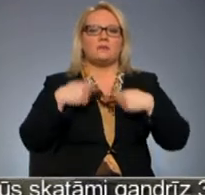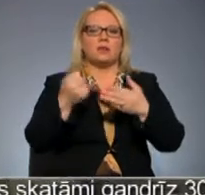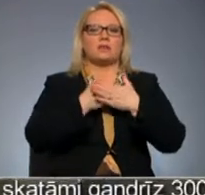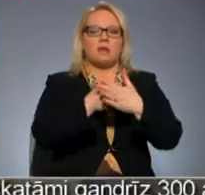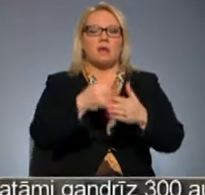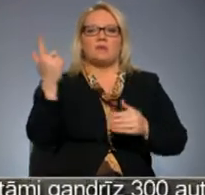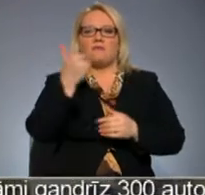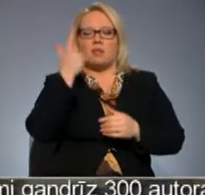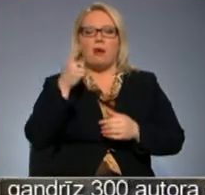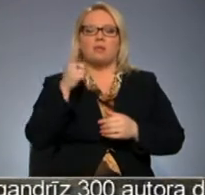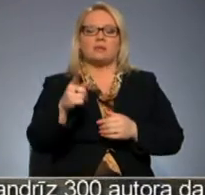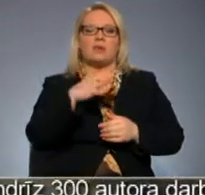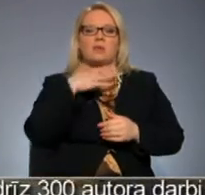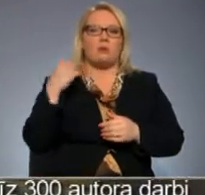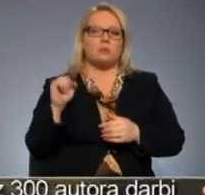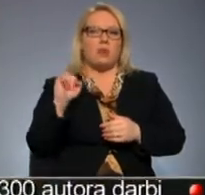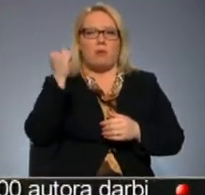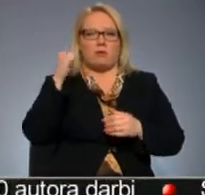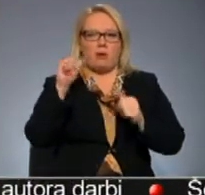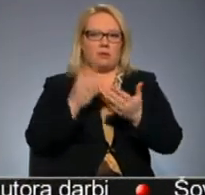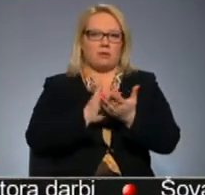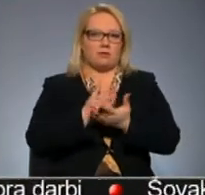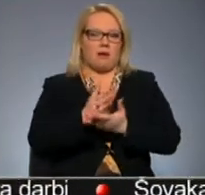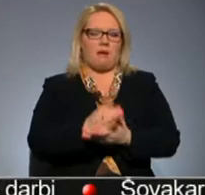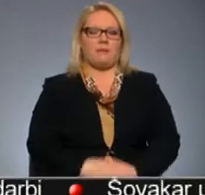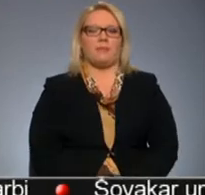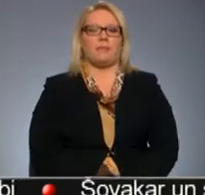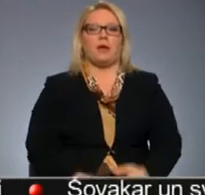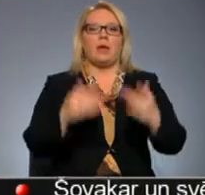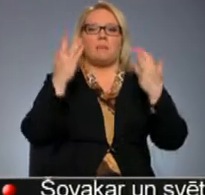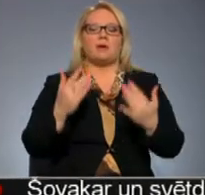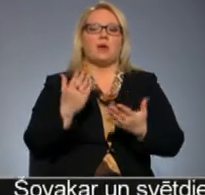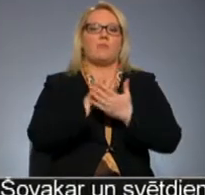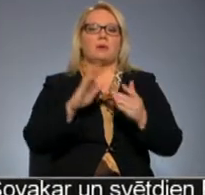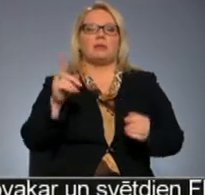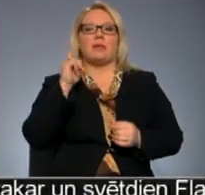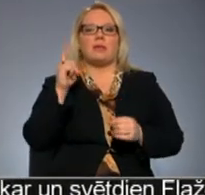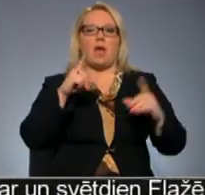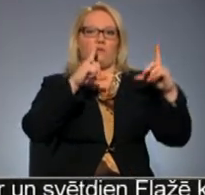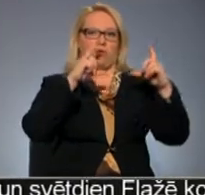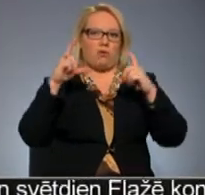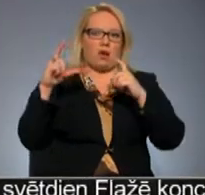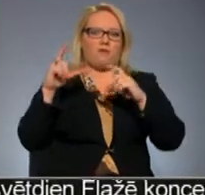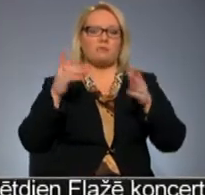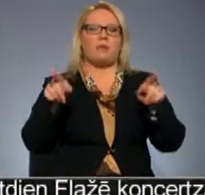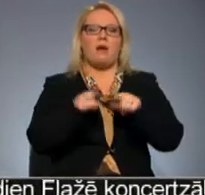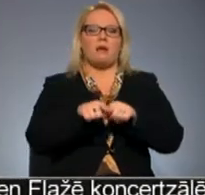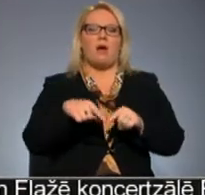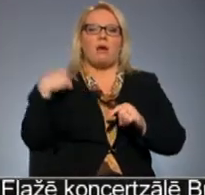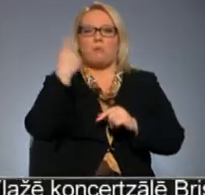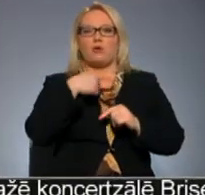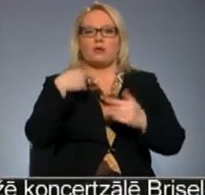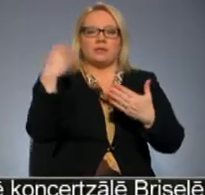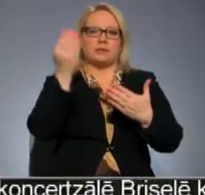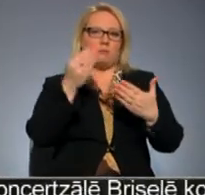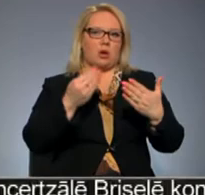filmām un, manuprāt, tas ir daudz demokrātiskāk. Pasākums beidzās ne tikai ar fotografēšanos, bet arī ar portretu